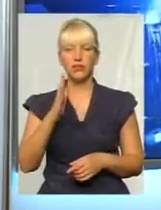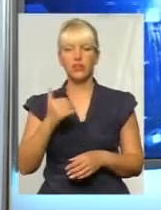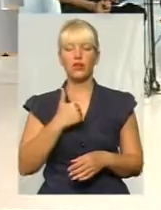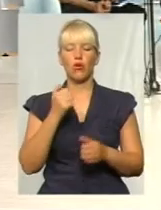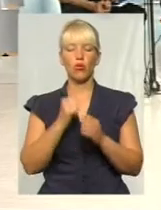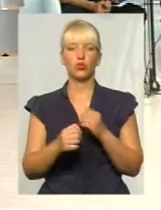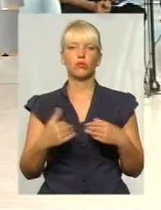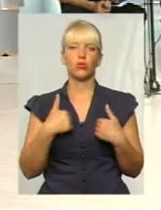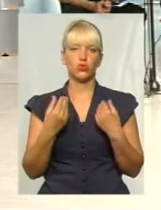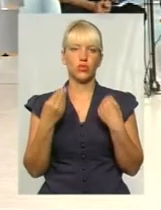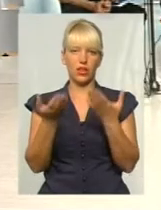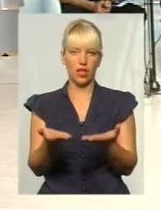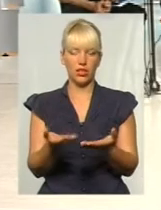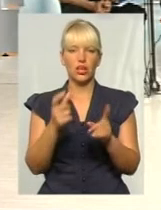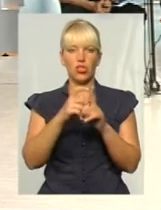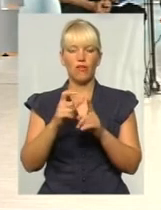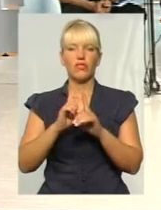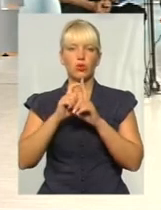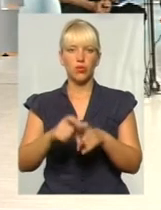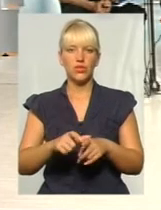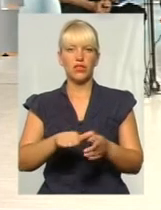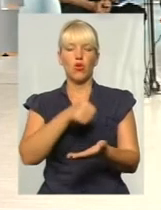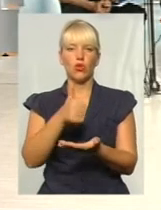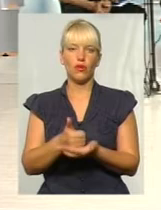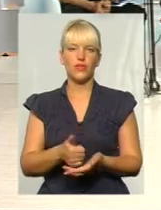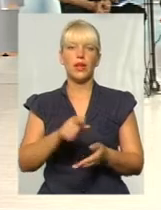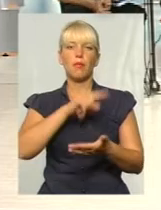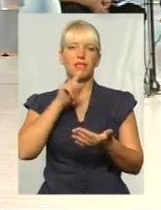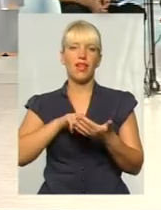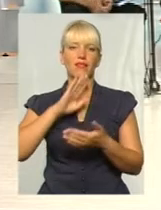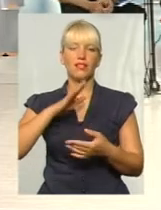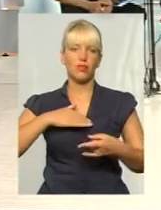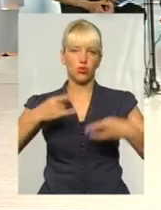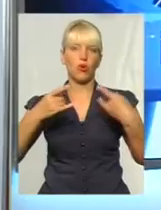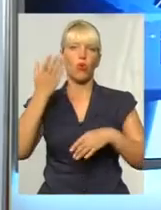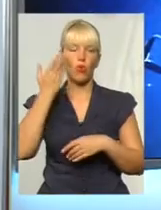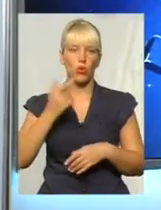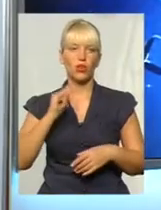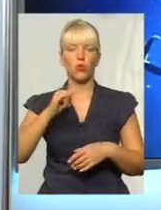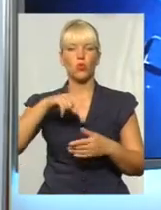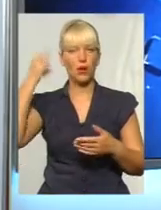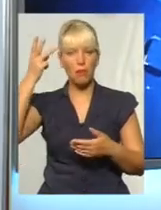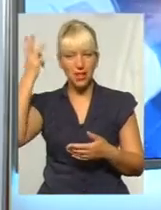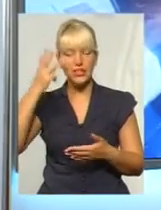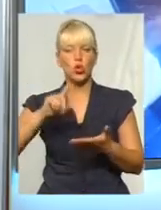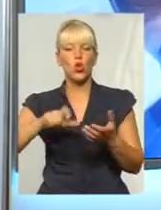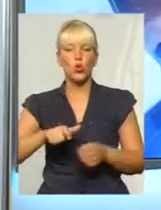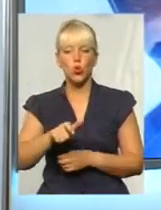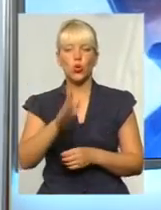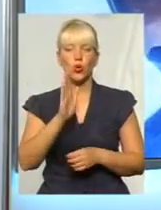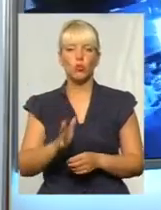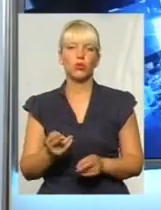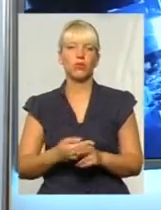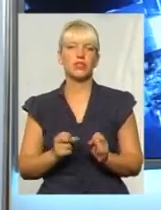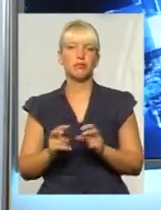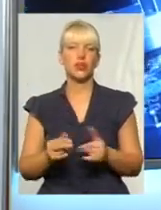хочу надати слово і відповісти на головне питання сьогоднішнього нашого ефіру. Коли у Хмельницькому дороги будуть нарешті безпечні для всіх?